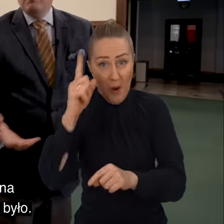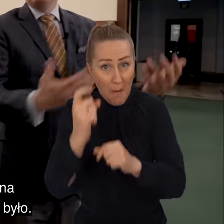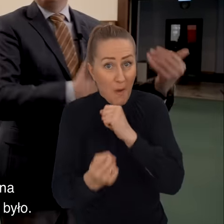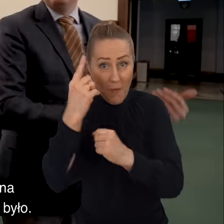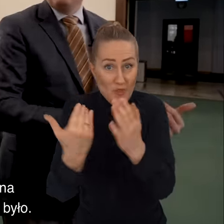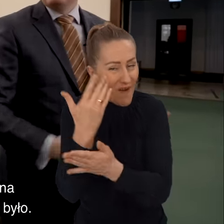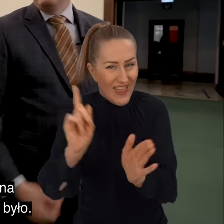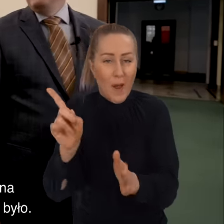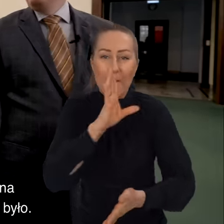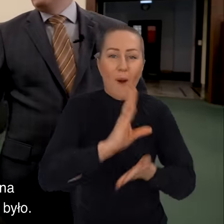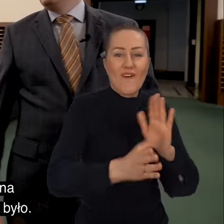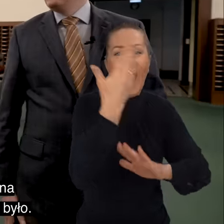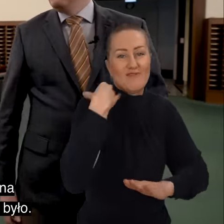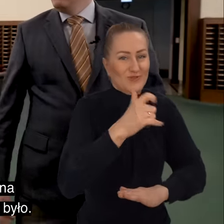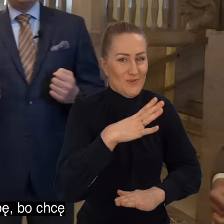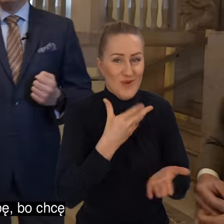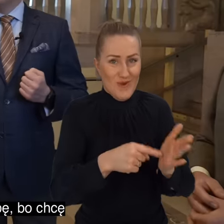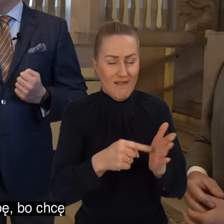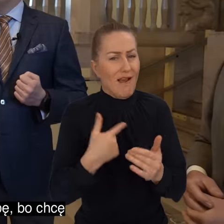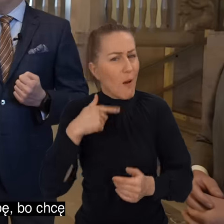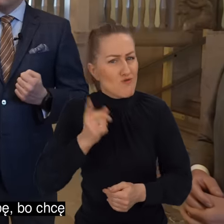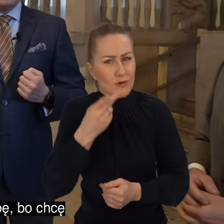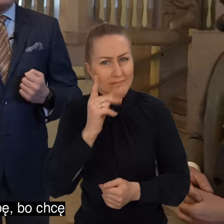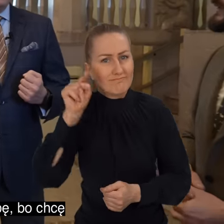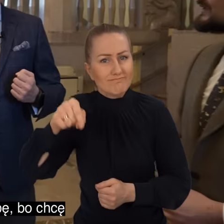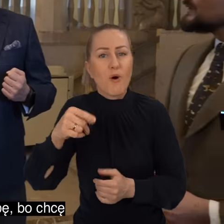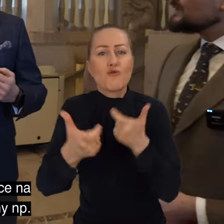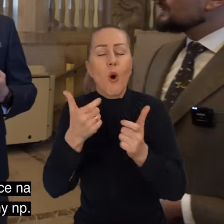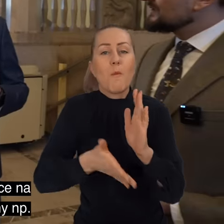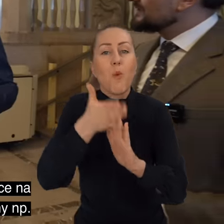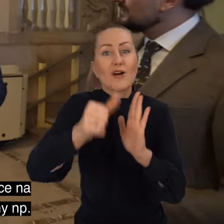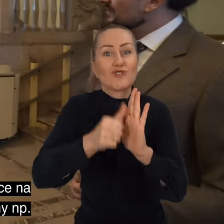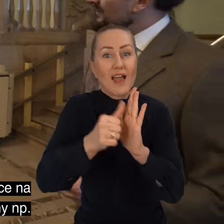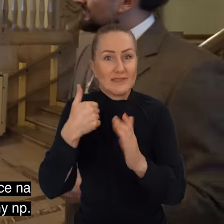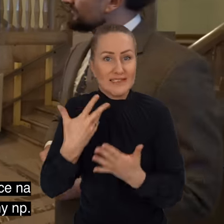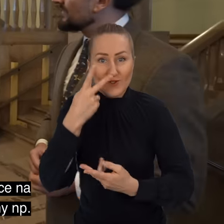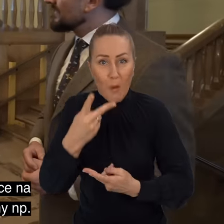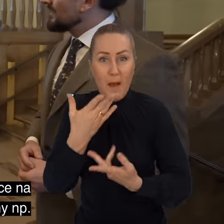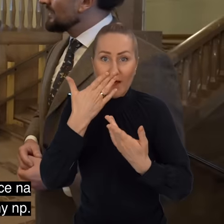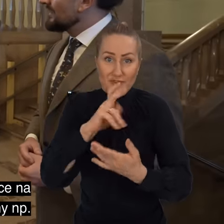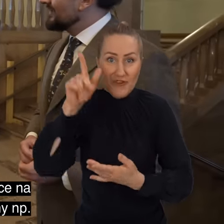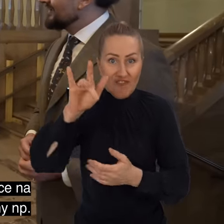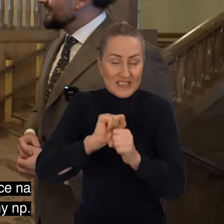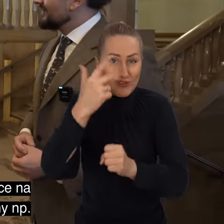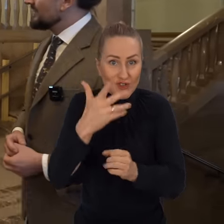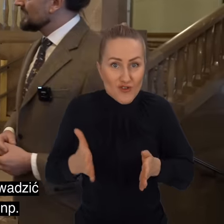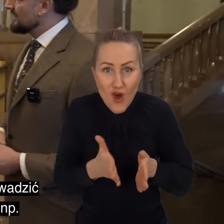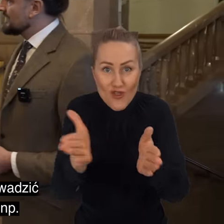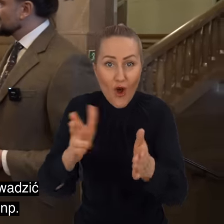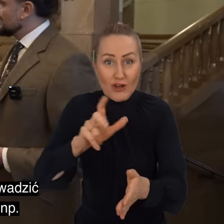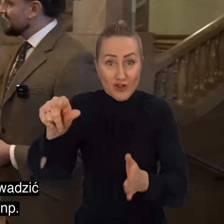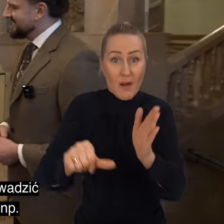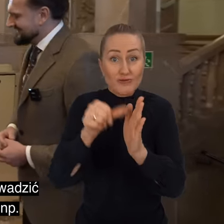wpadł na pomysł, tylko odtwarza to, co było. Ja muszę zobaczyć tę płaskorzeźbę, bo chcę zobaczyć, czy jest tam miejsce na trzecią drogę. Czy moglibyśmy na przykład